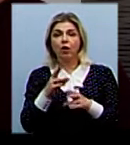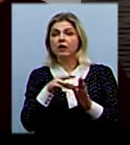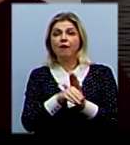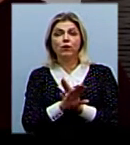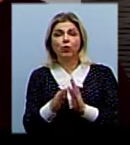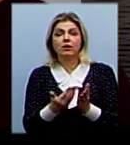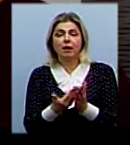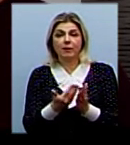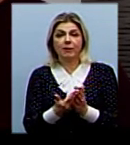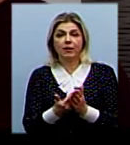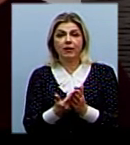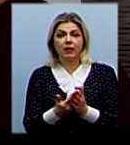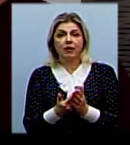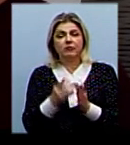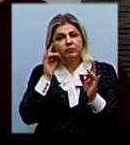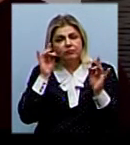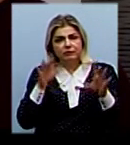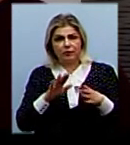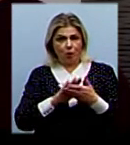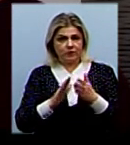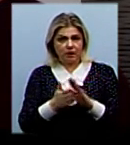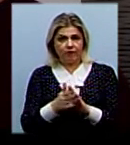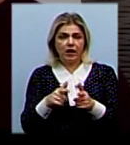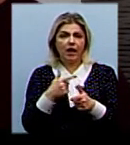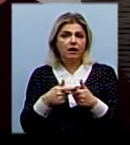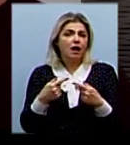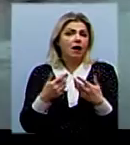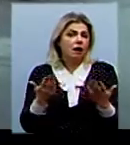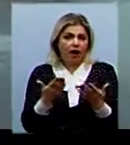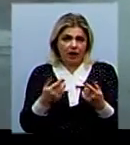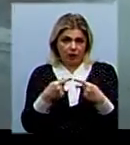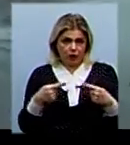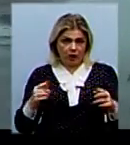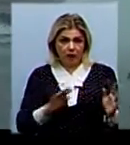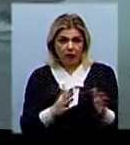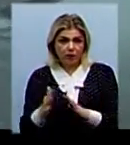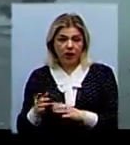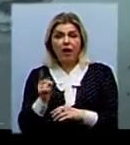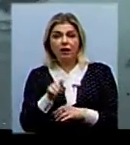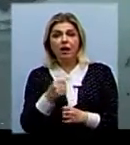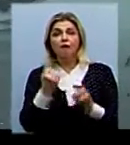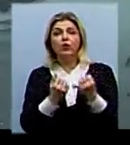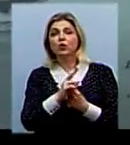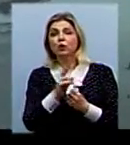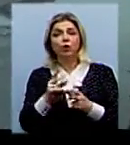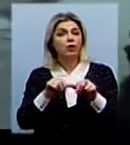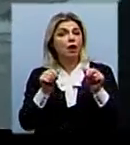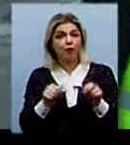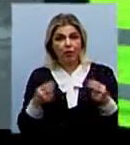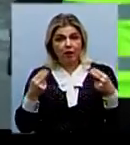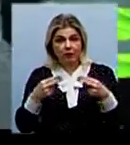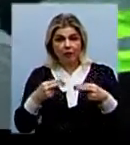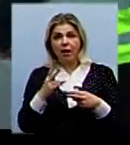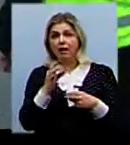наприклад, дії форс-мажорних обставин або якихось надзвичайних подій. Тих водіїв, які не зроблять митне оформлення або не вивезуть